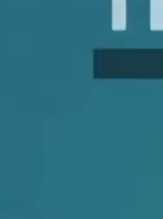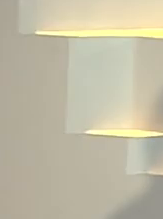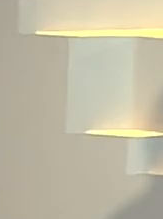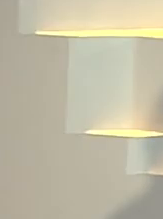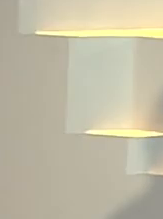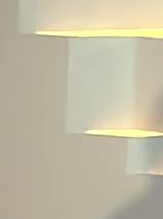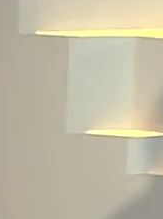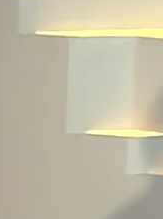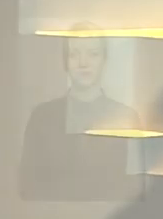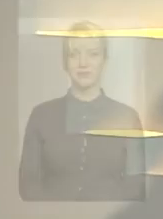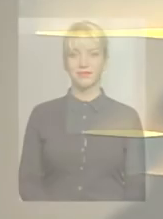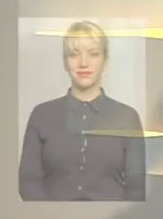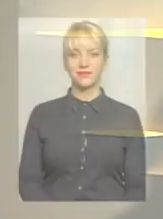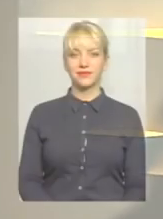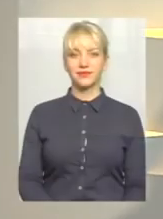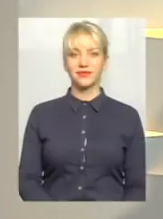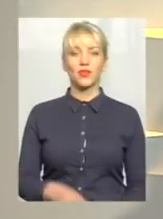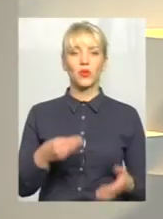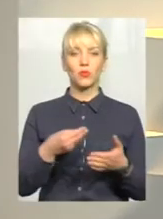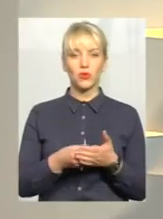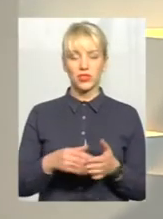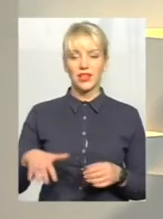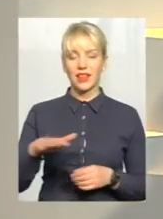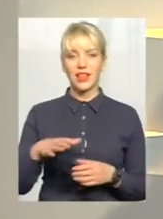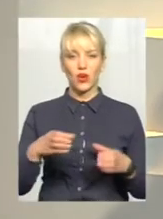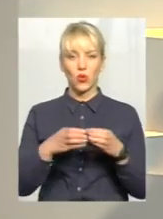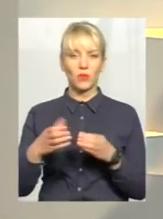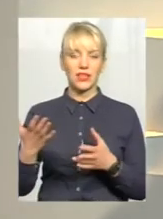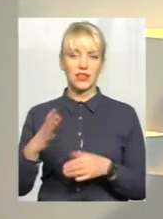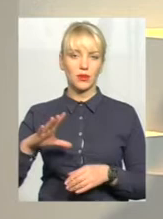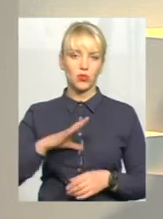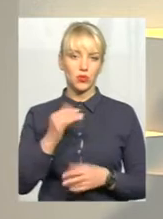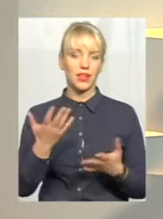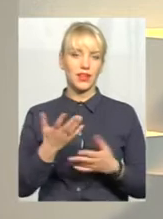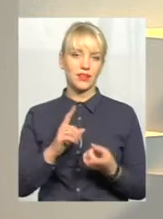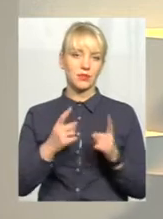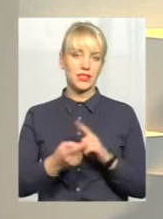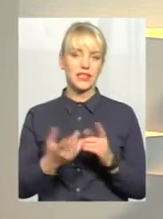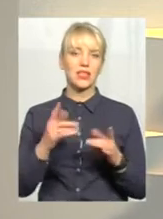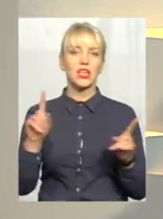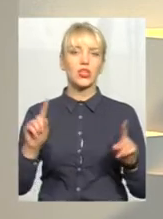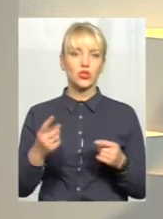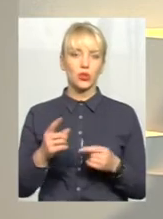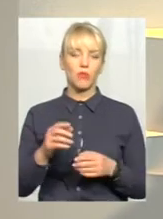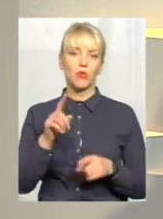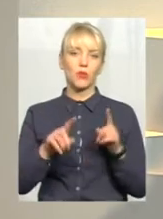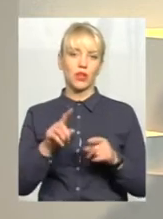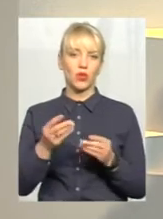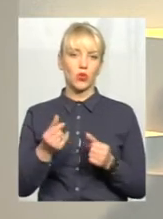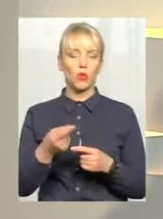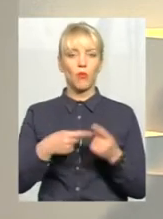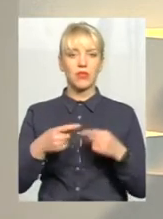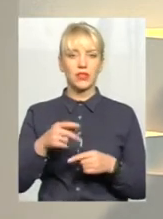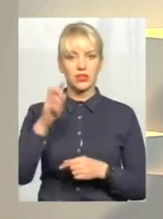Музика Бюджети тергромад, якими були і якими стали, а ще чому подекуди кошти повертаються